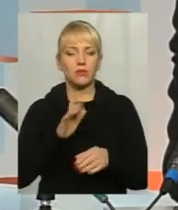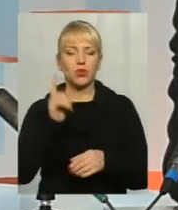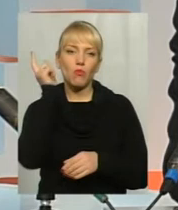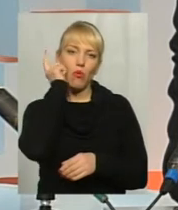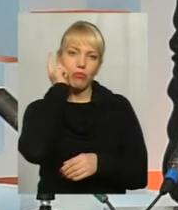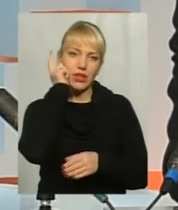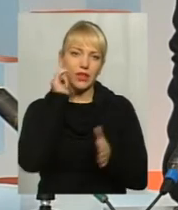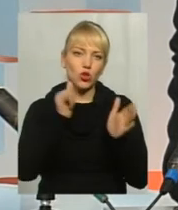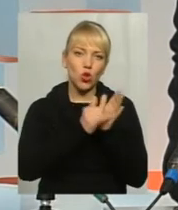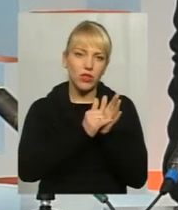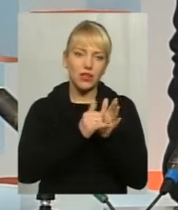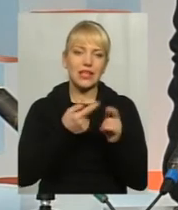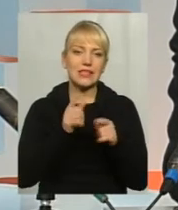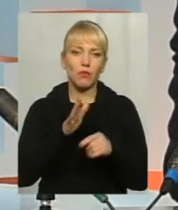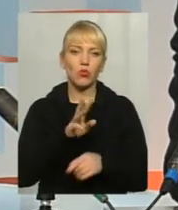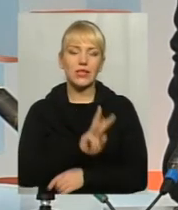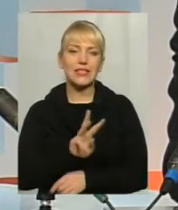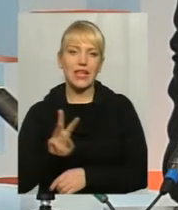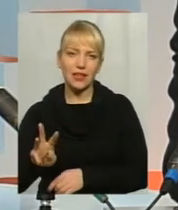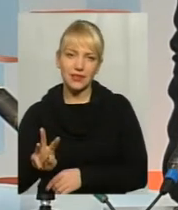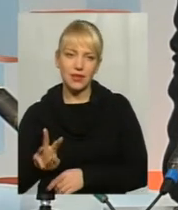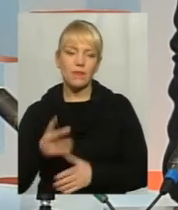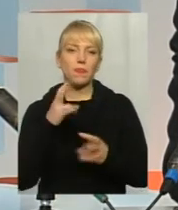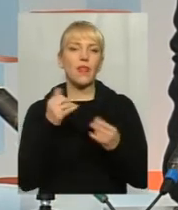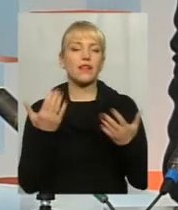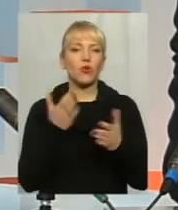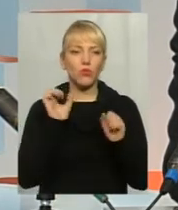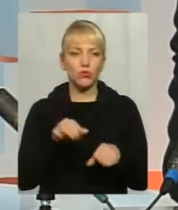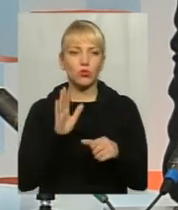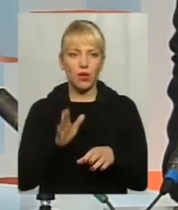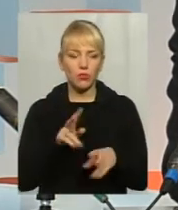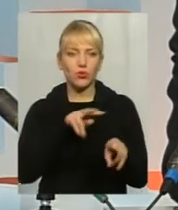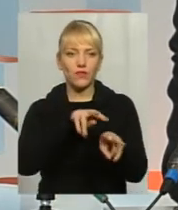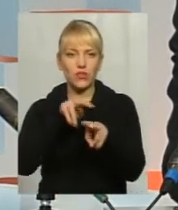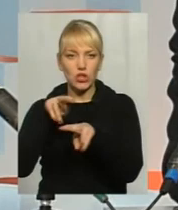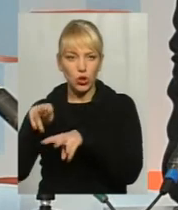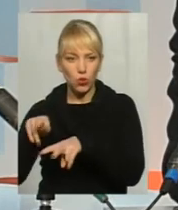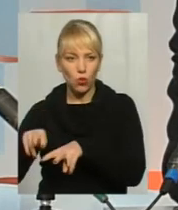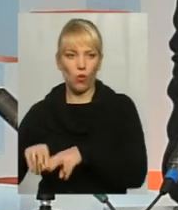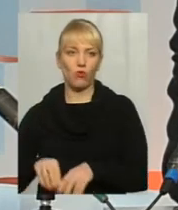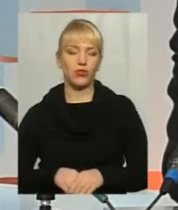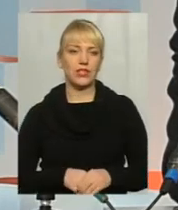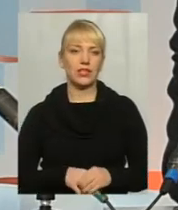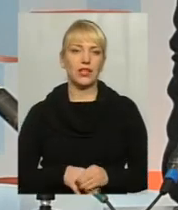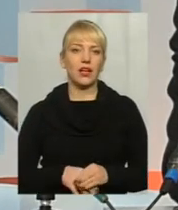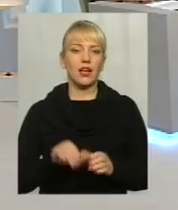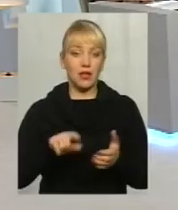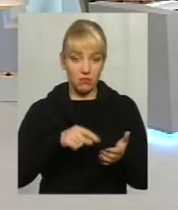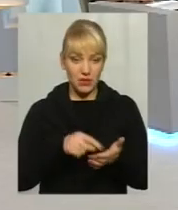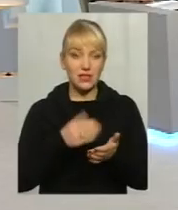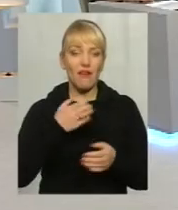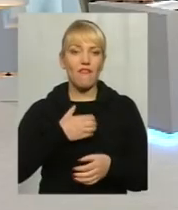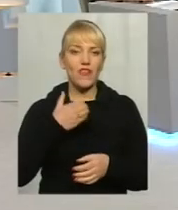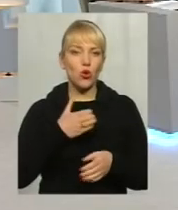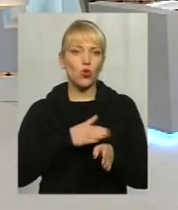додаток, це буде сайт, на якому можна буде відсотковувати Тобто міський виконок в лютому почне розглядати питання про